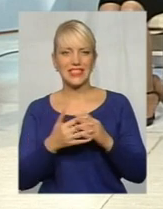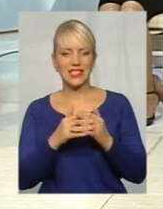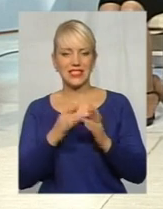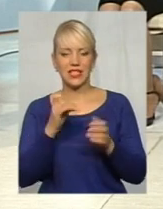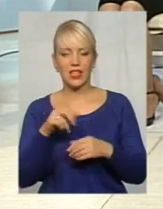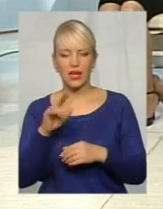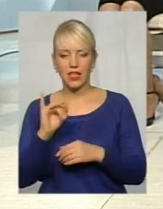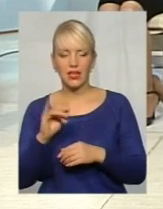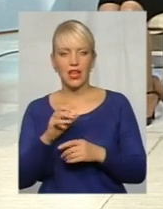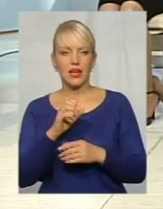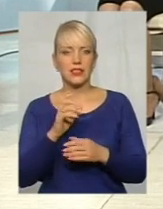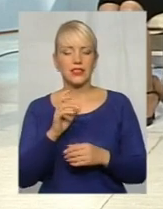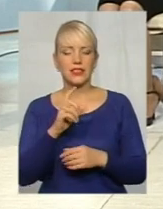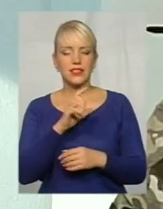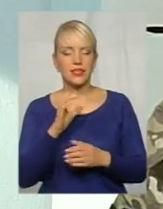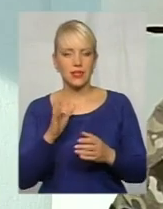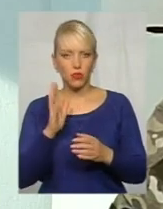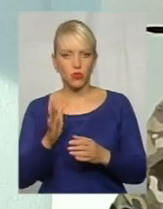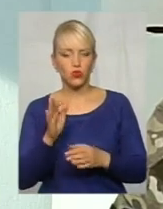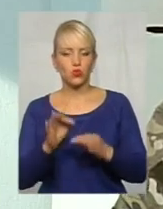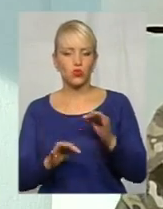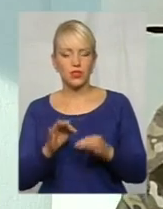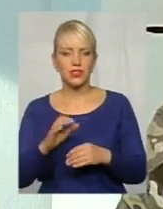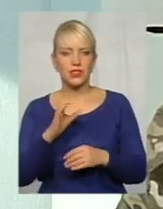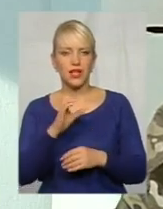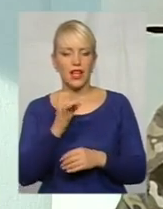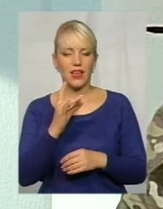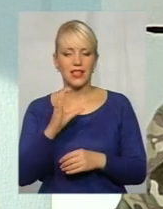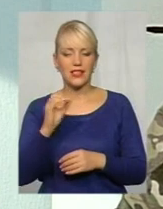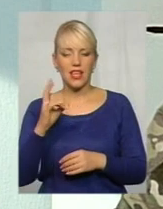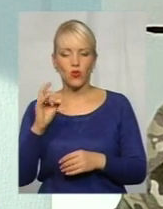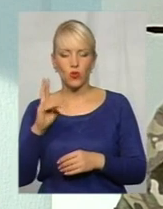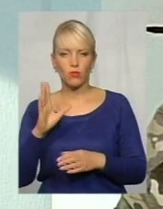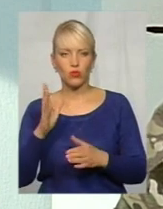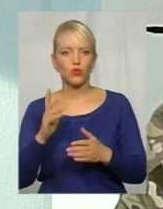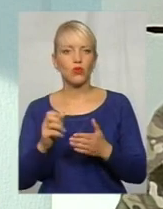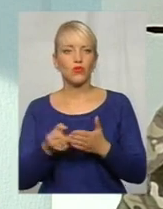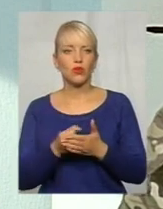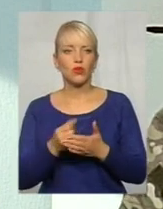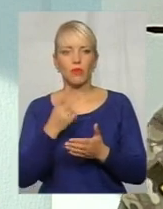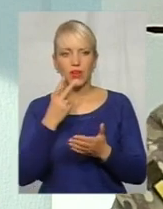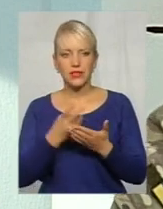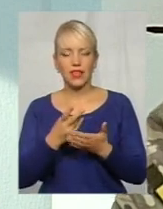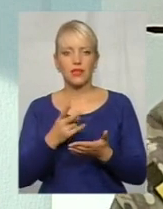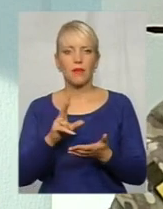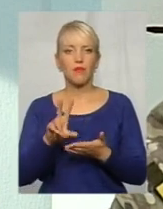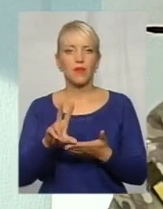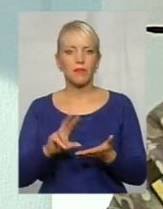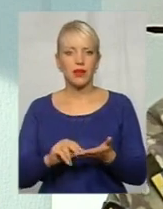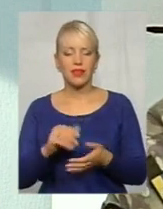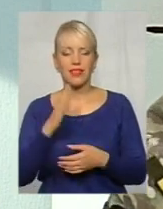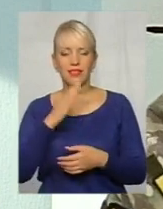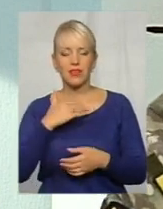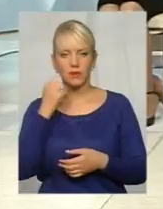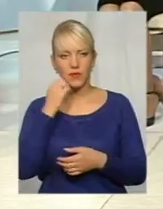будущее наших дітей. Хоча б показали пример нашим старикам, що є какая-то справедливість,